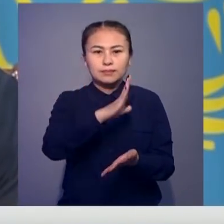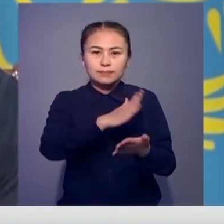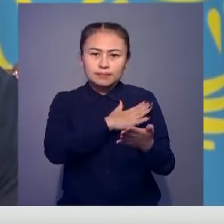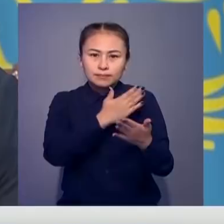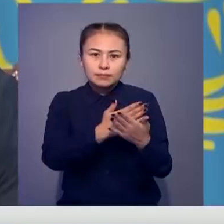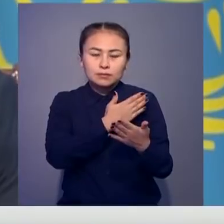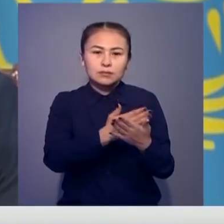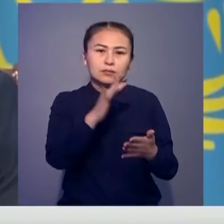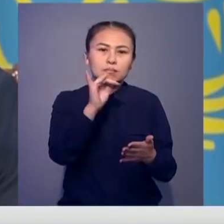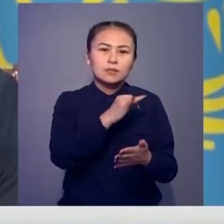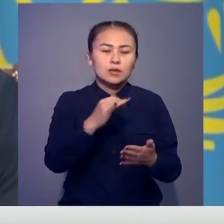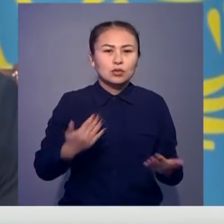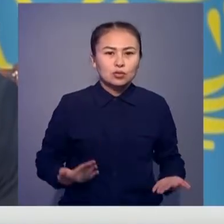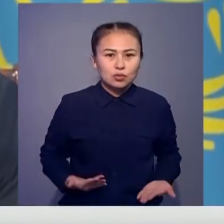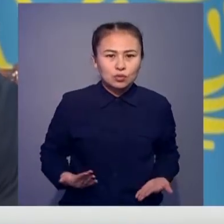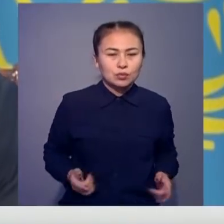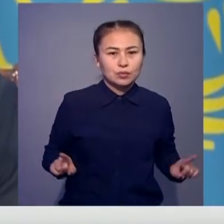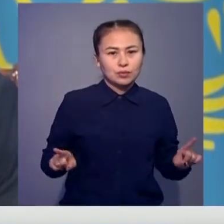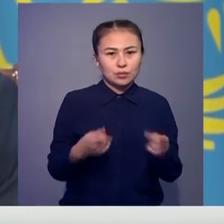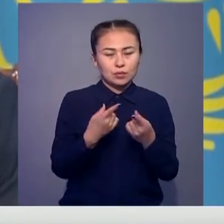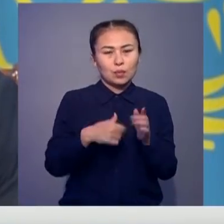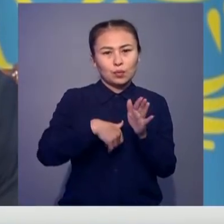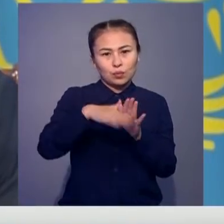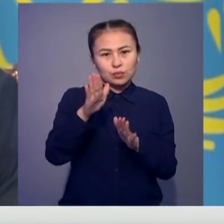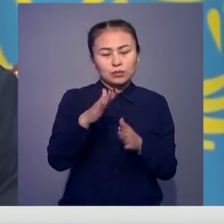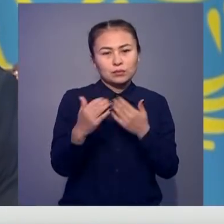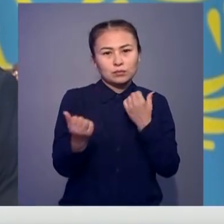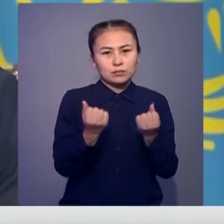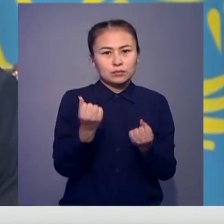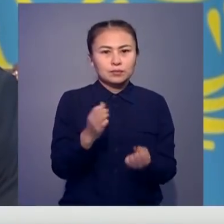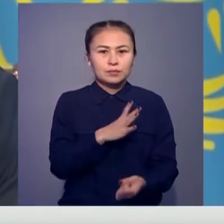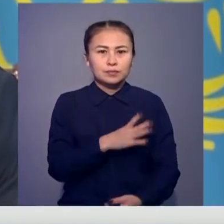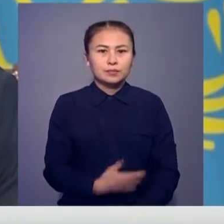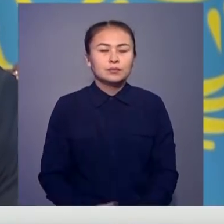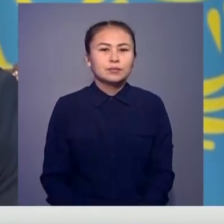артырып, онындағы тұрғындардың өмір сүруденгейін жақсарту өз екті бағыттардың бірі.